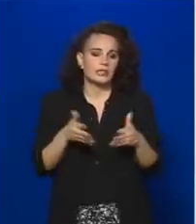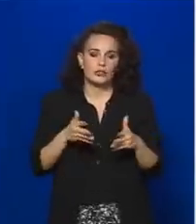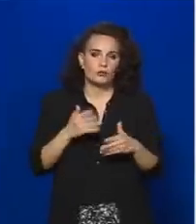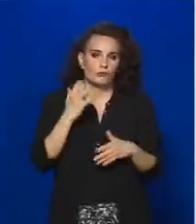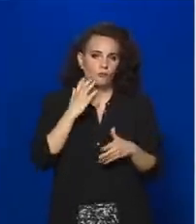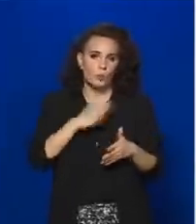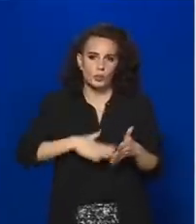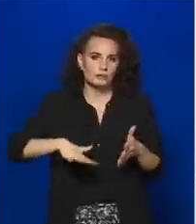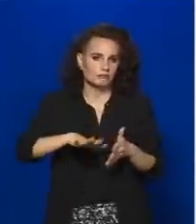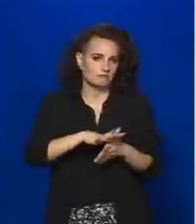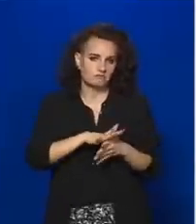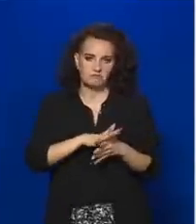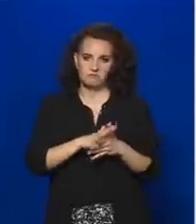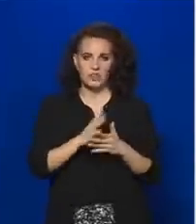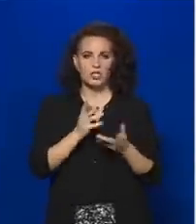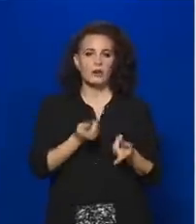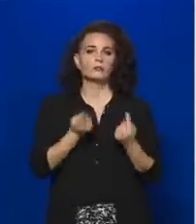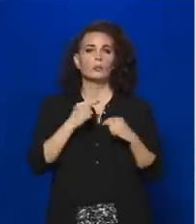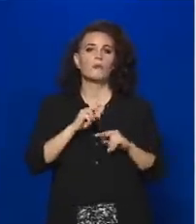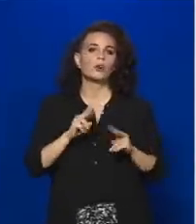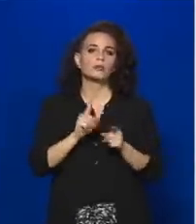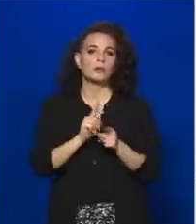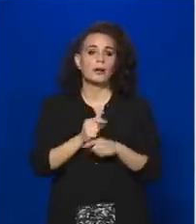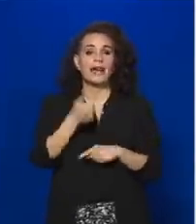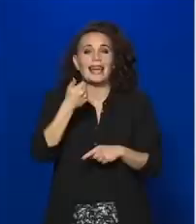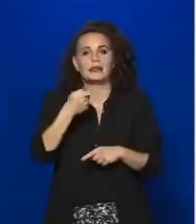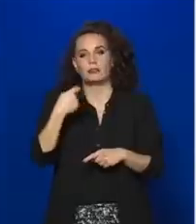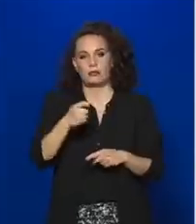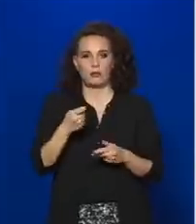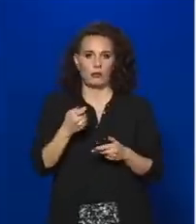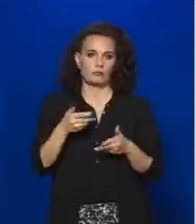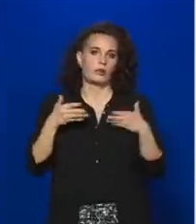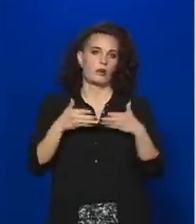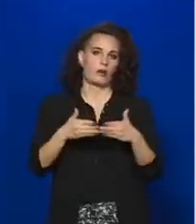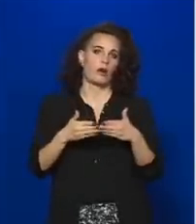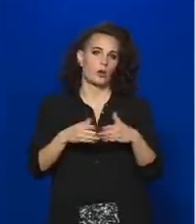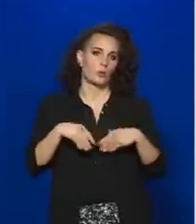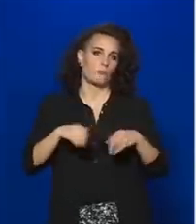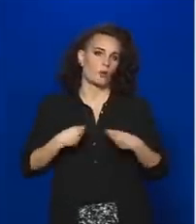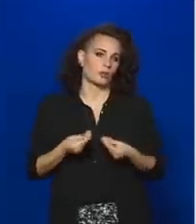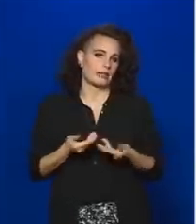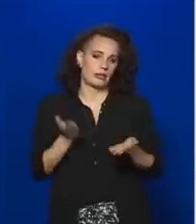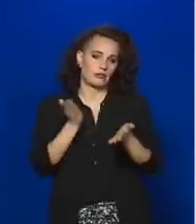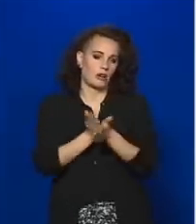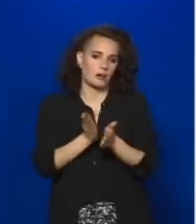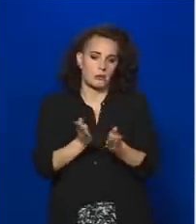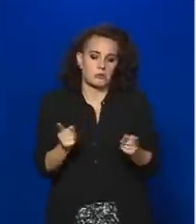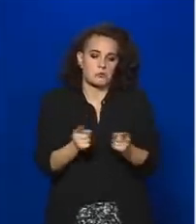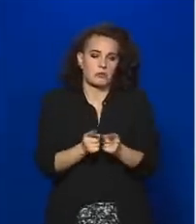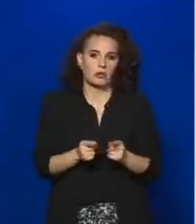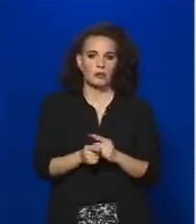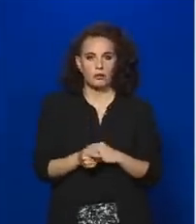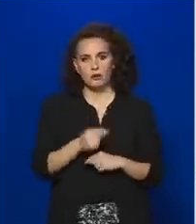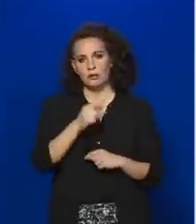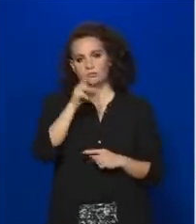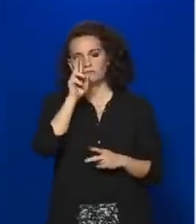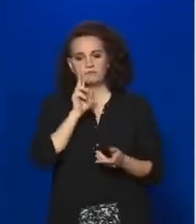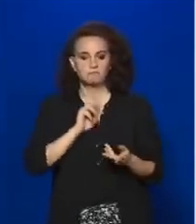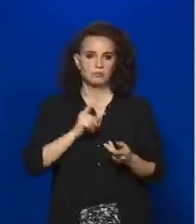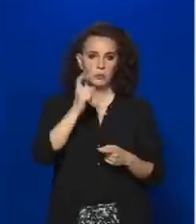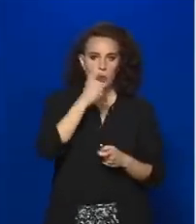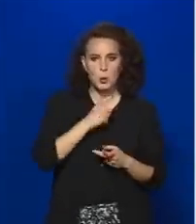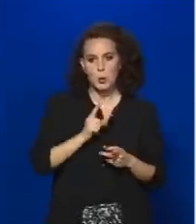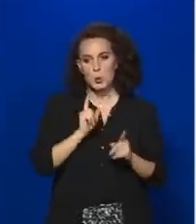és olyan is van közöttük, ami összesen egy az egy darab hajó fogadására alkalmas. Romos, rossz állapotban vannak